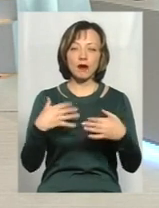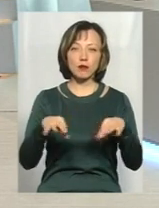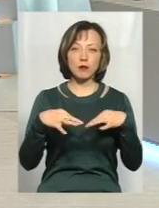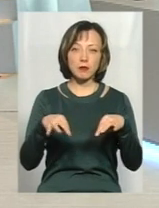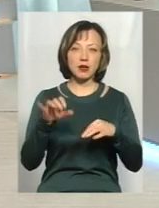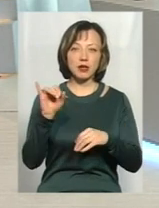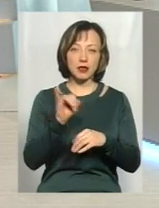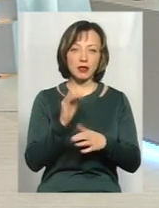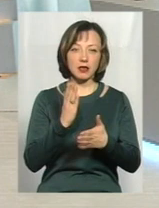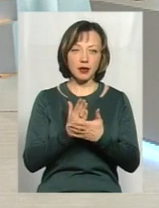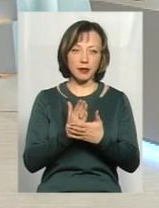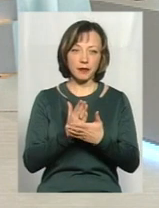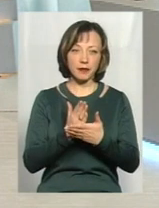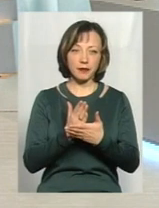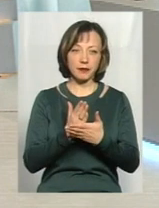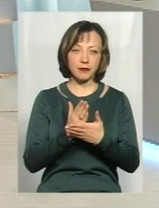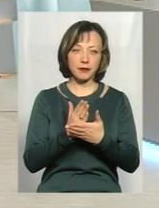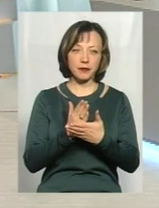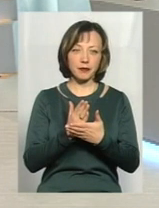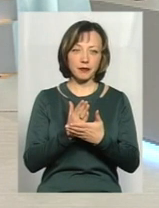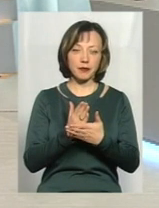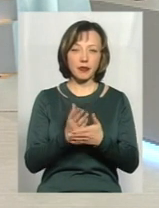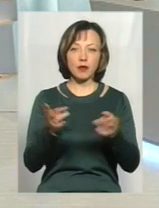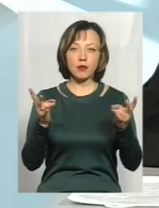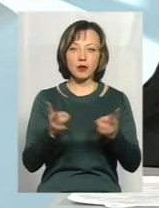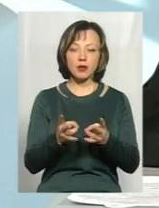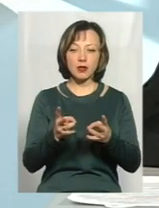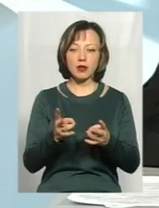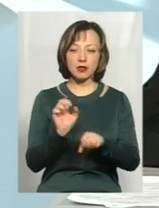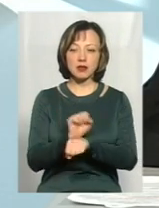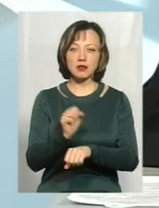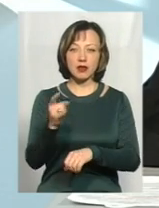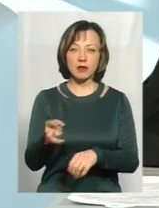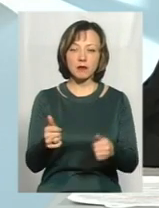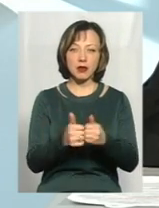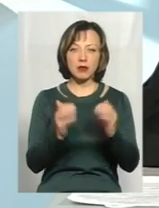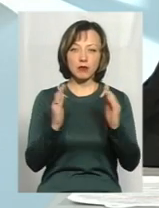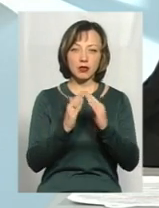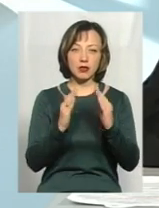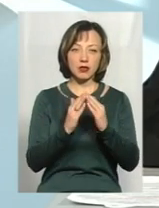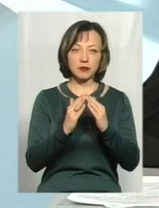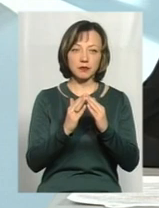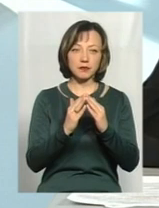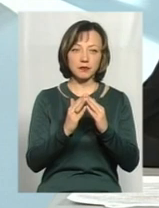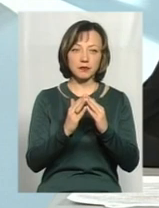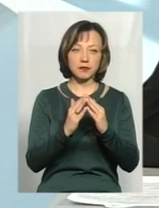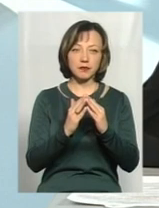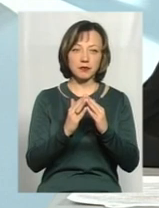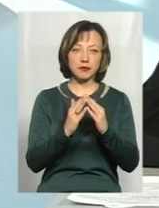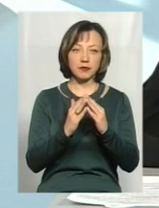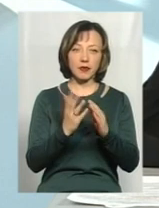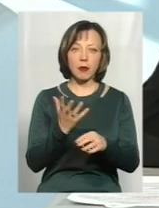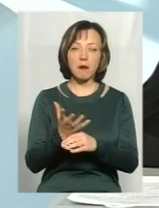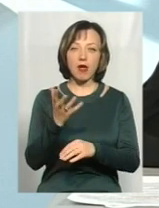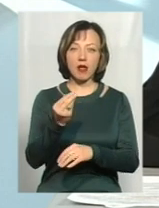і є така необхідність їх ставити біля будинку, не залишати в гаражі чи сховищі на парковках платних.